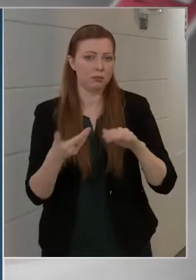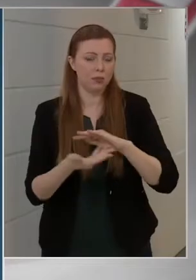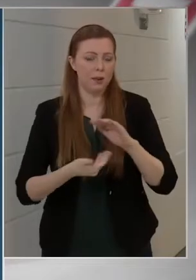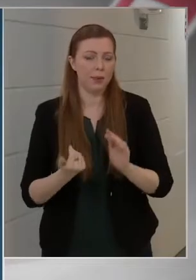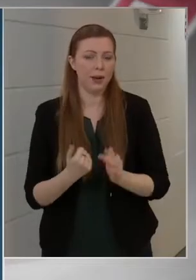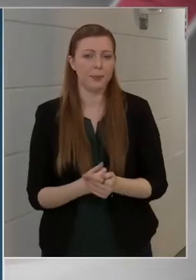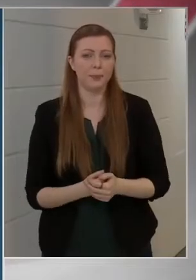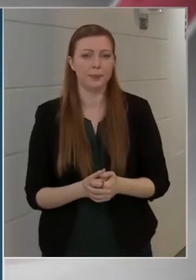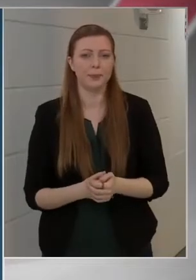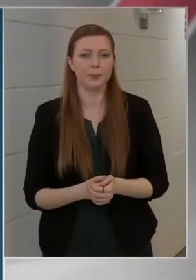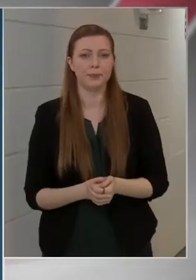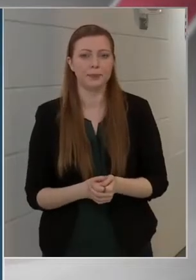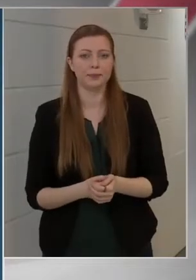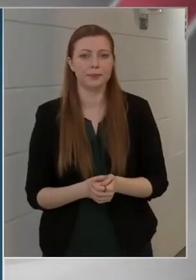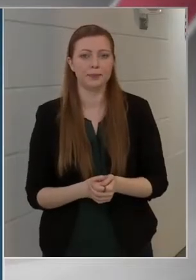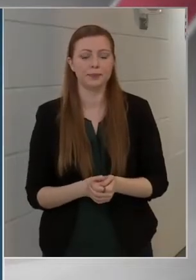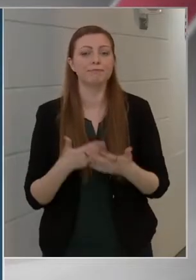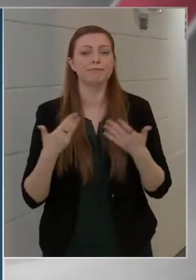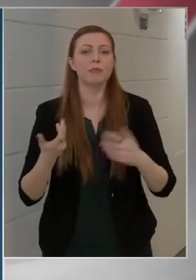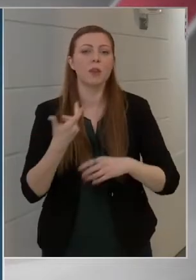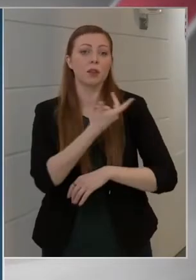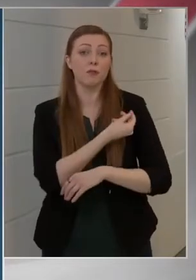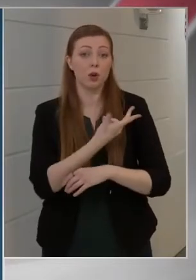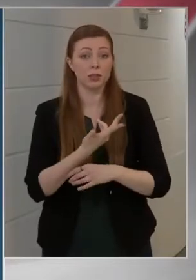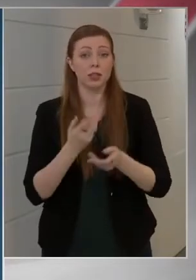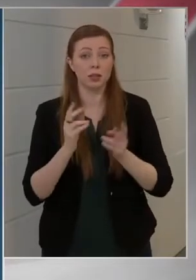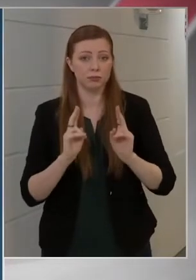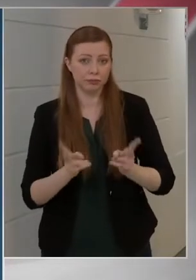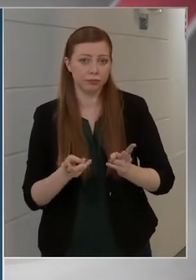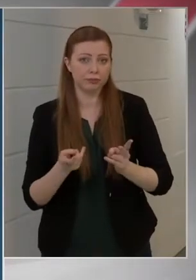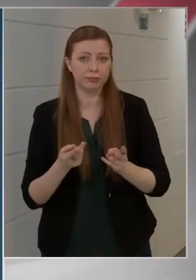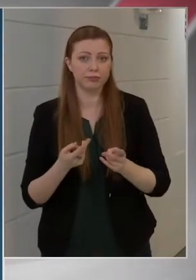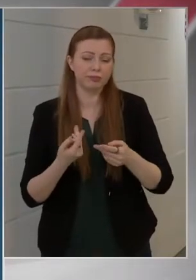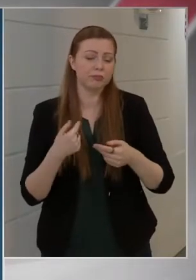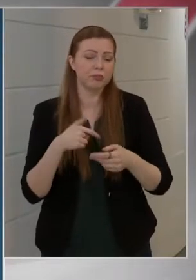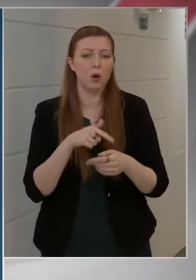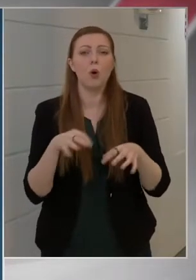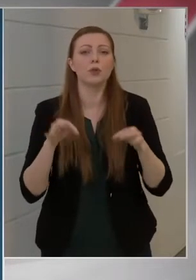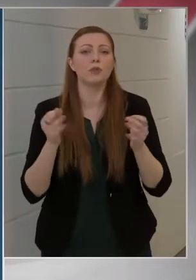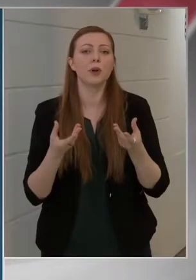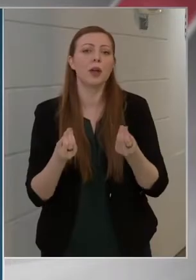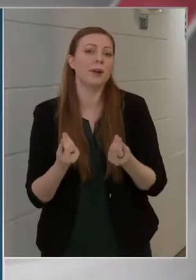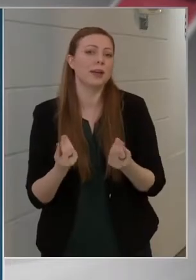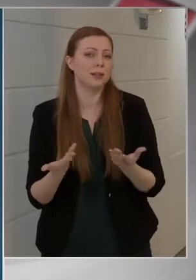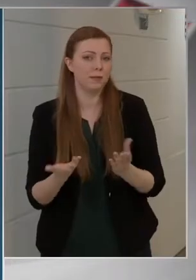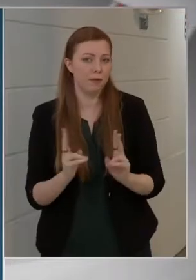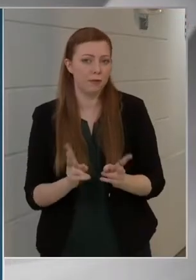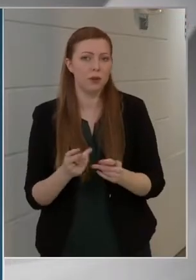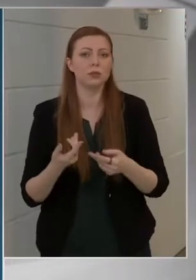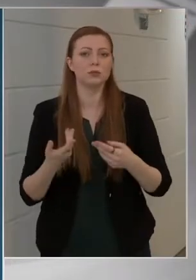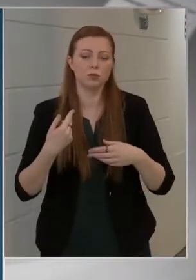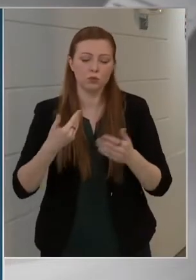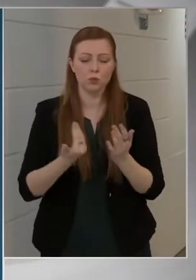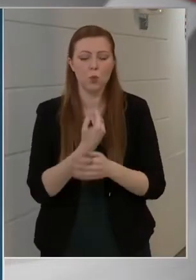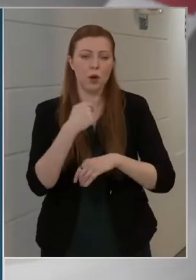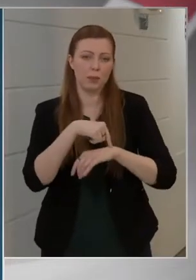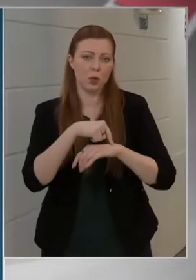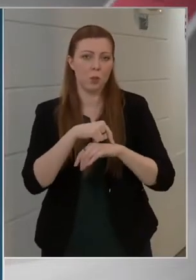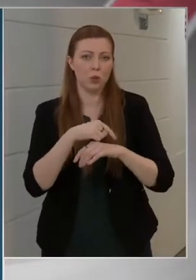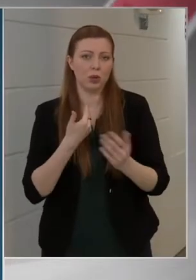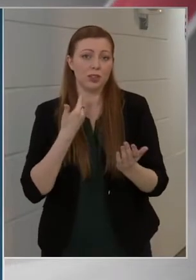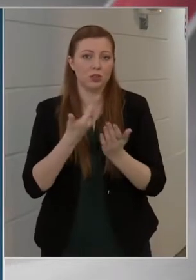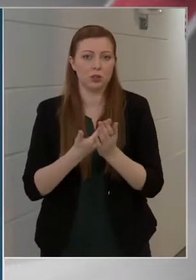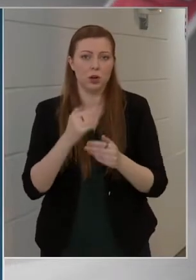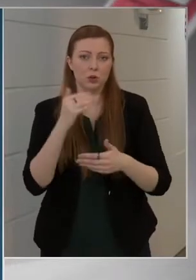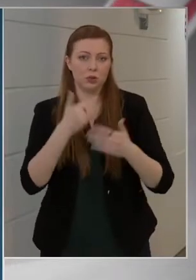Tehát a vakcinák rendelkezésre állásának függvényében folyamatosan fogunk újabb időpontokat is kiajánlani